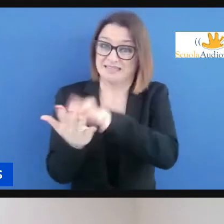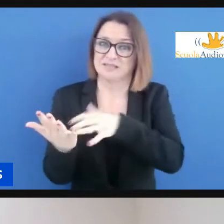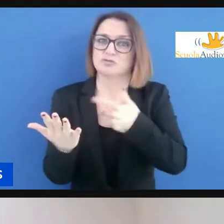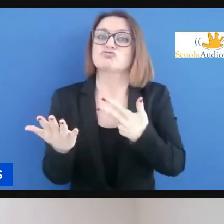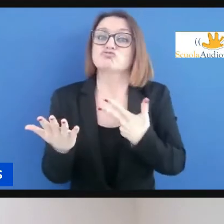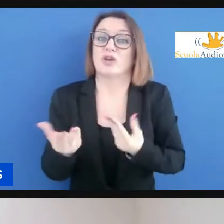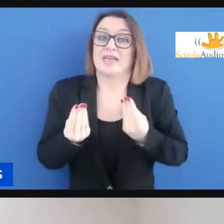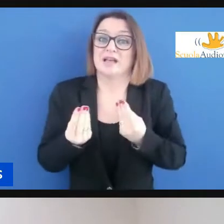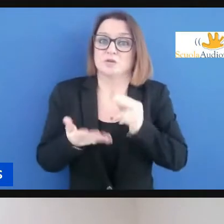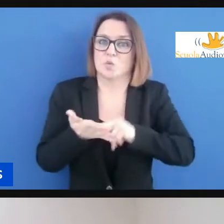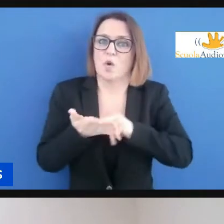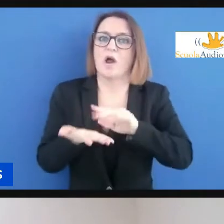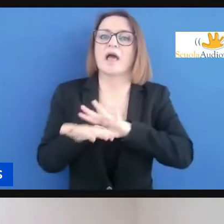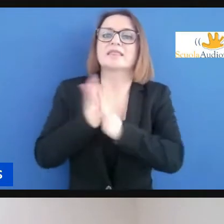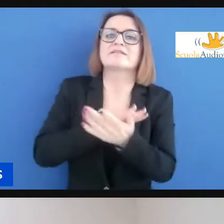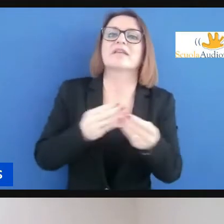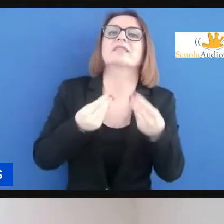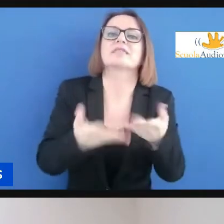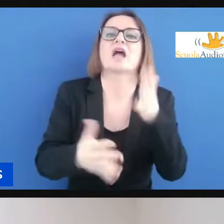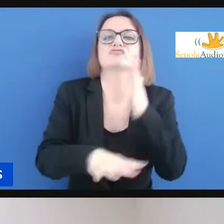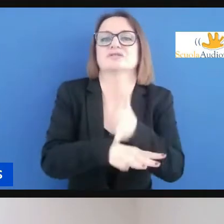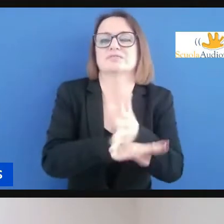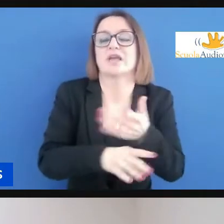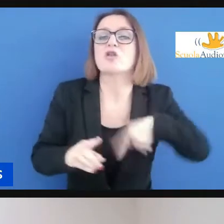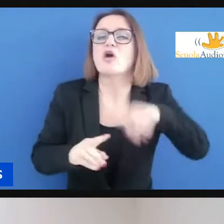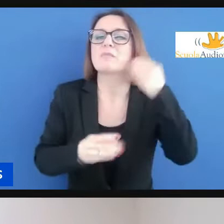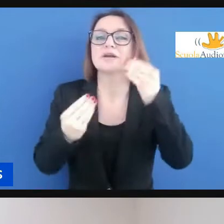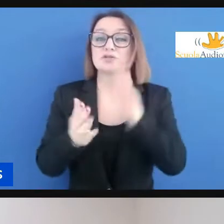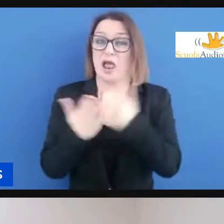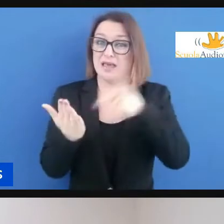utilizzare al meglio quello che si ha a disposizione